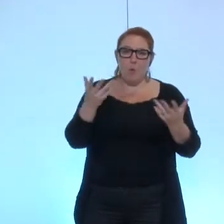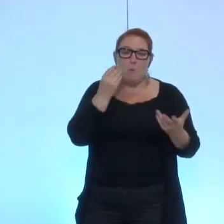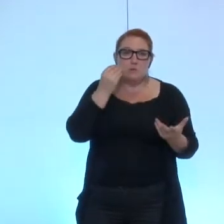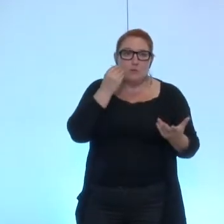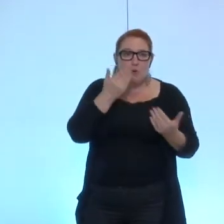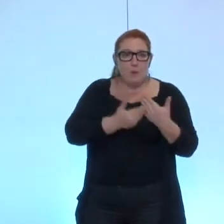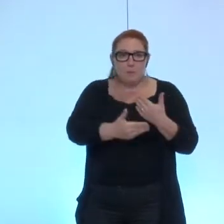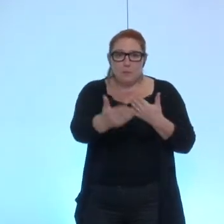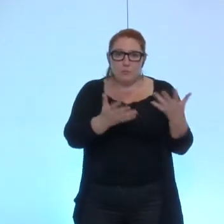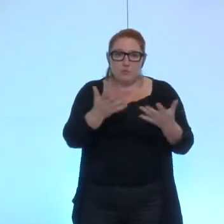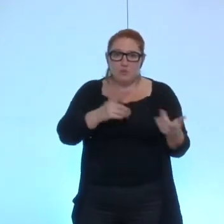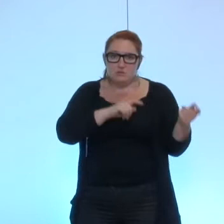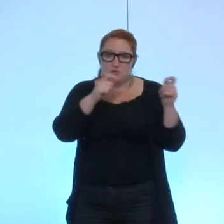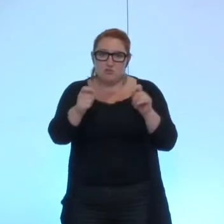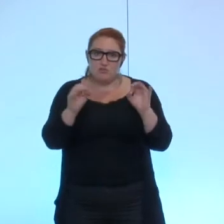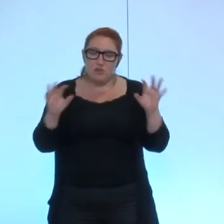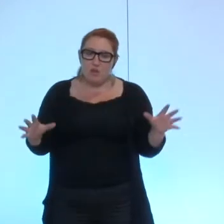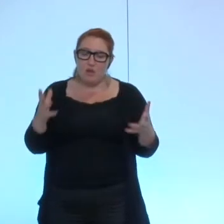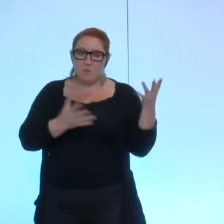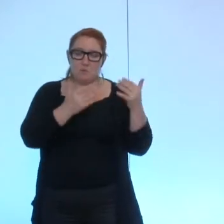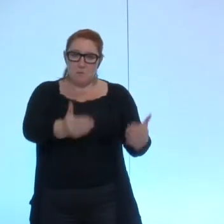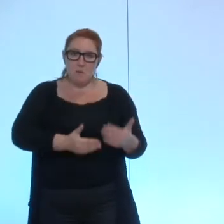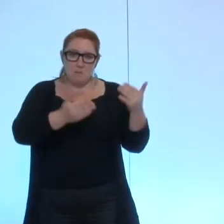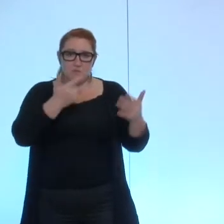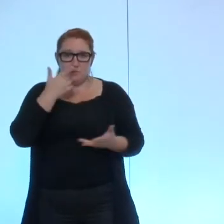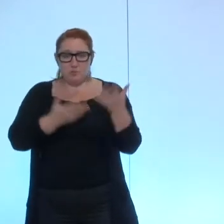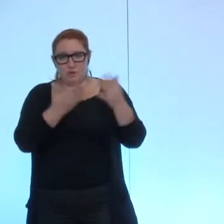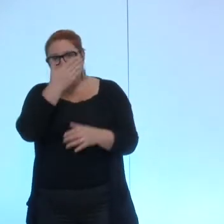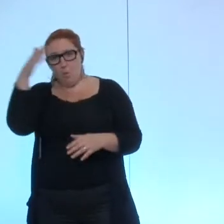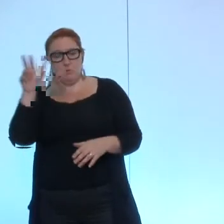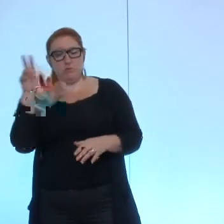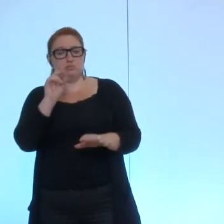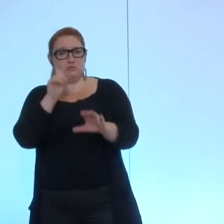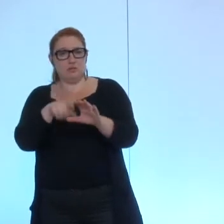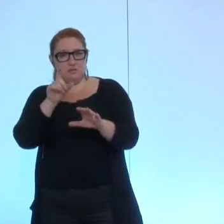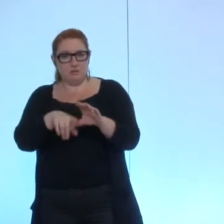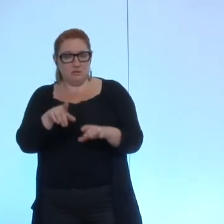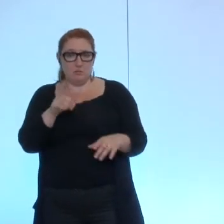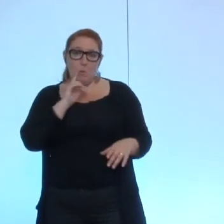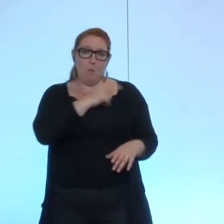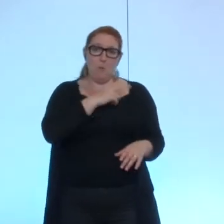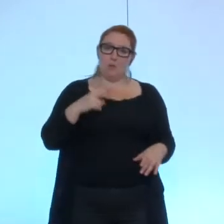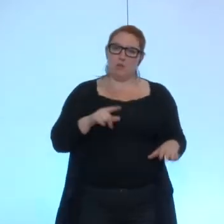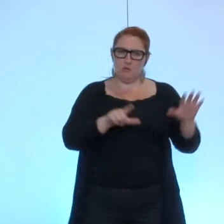que quelqu'un d'autre soit syndic que le propriétaire très largement majoritaire 75%